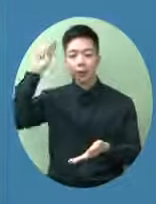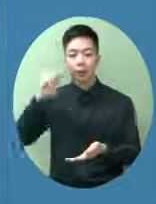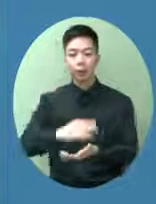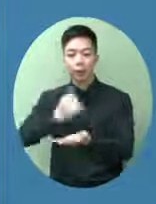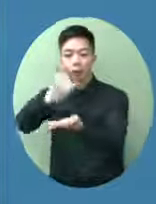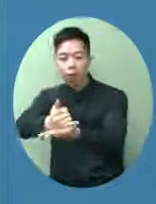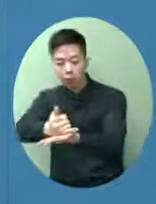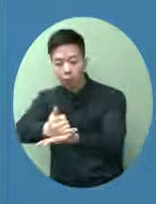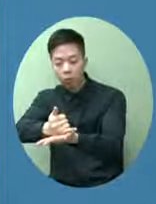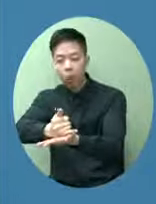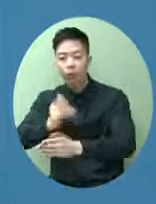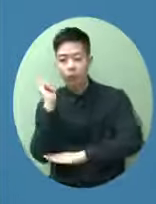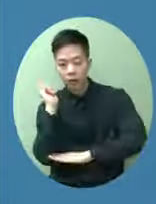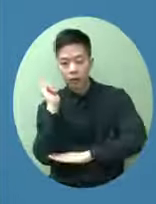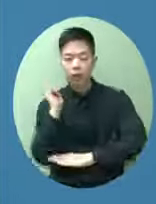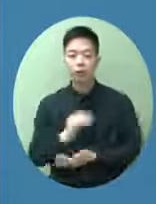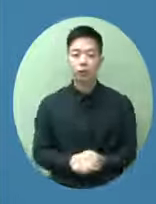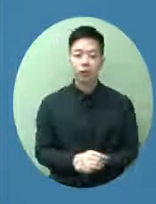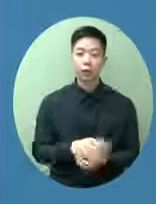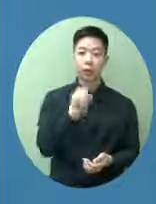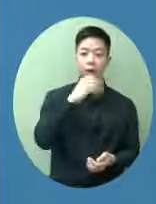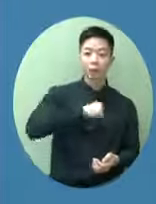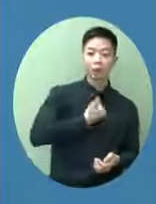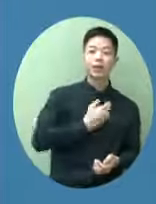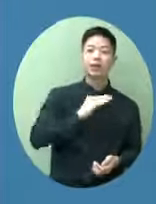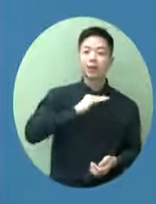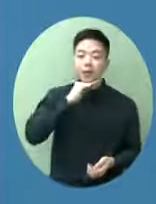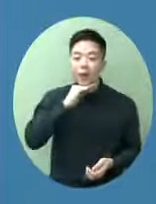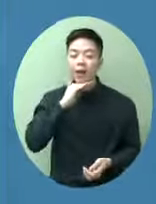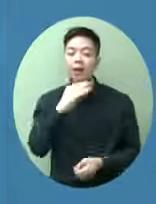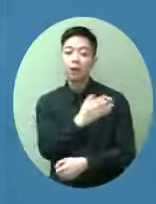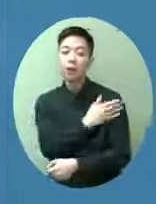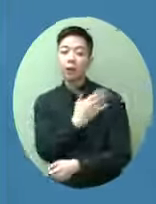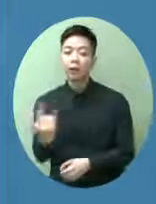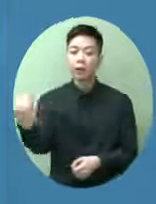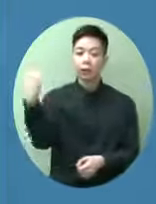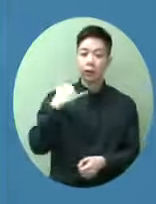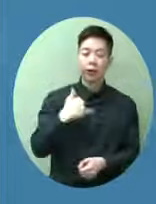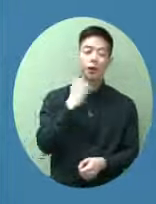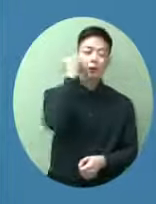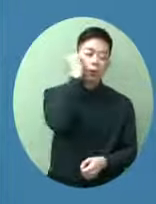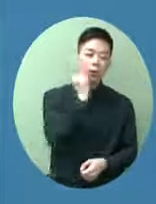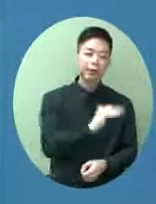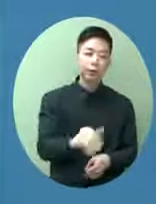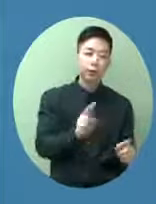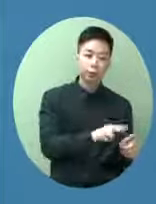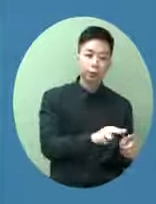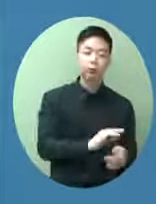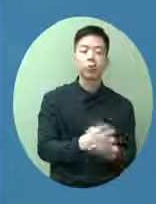主等著他們回來照顧家人無論是長者、小朋友或者是讓婦女可以出外工作